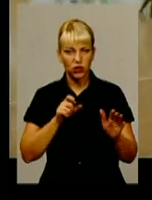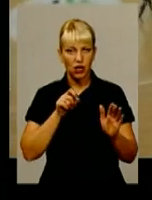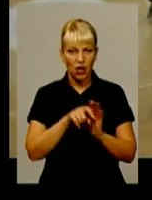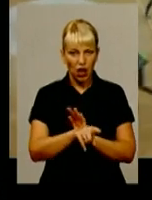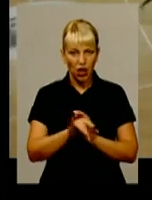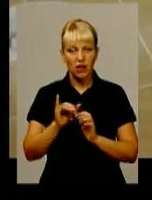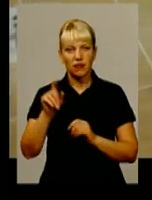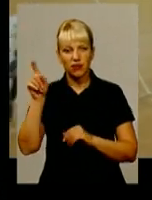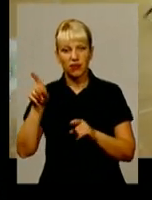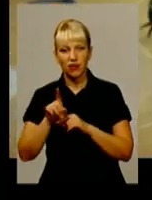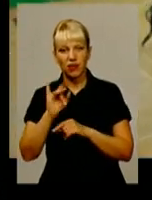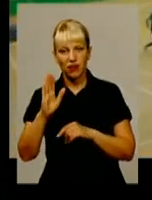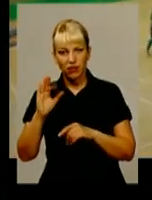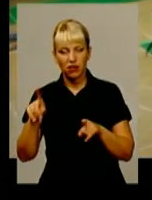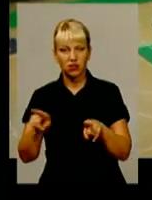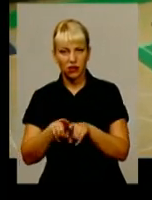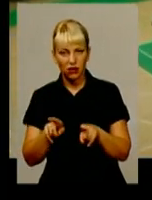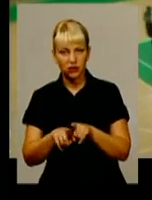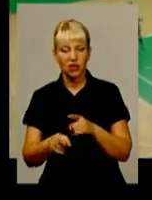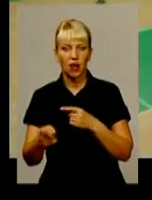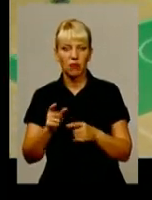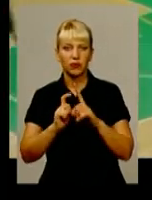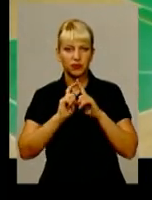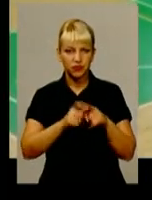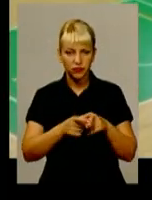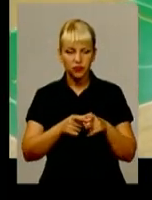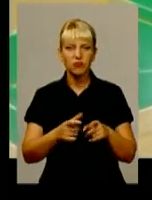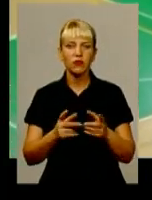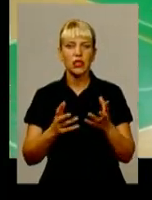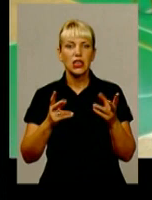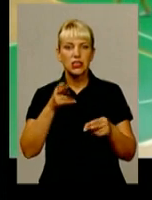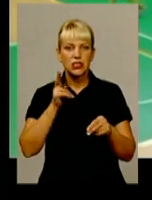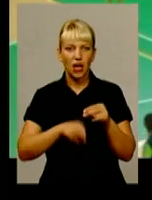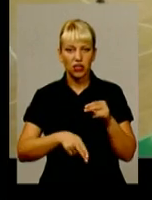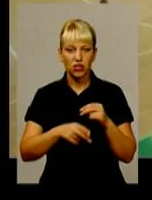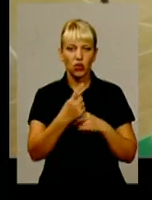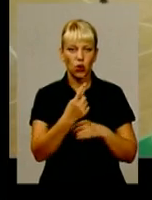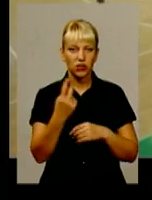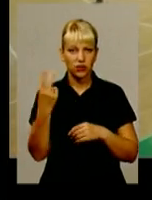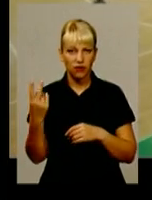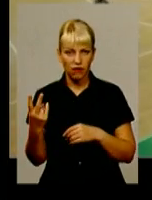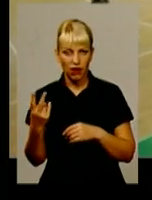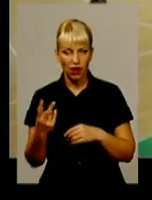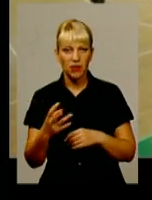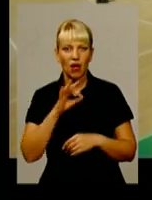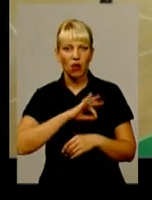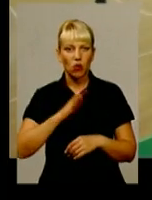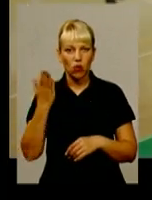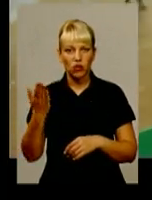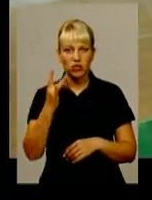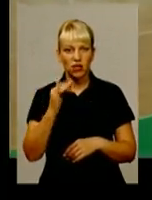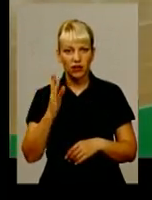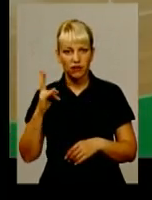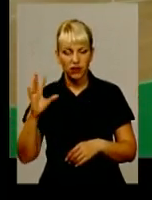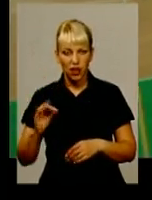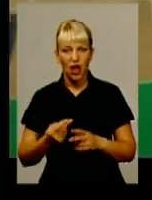тією ж монетою, ще й неодноразово. Перший тайм закінчився з рахунком 1-2 на користь футзалістів із Рівного. У другій частині матчу лідери